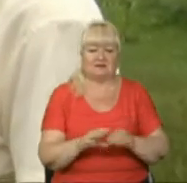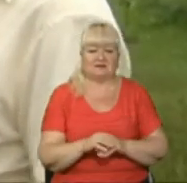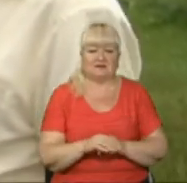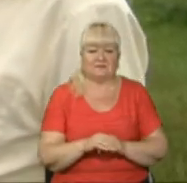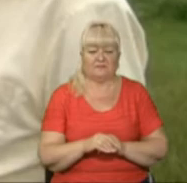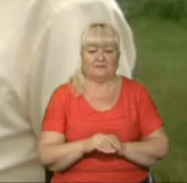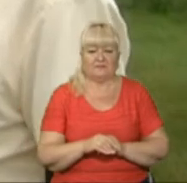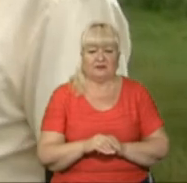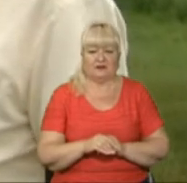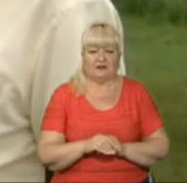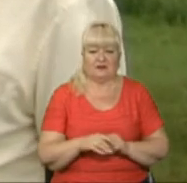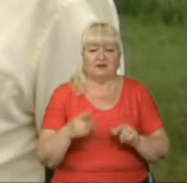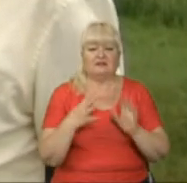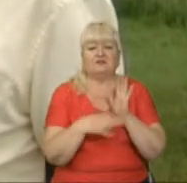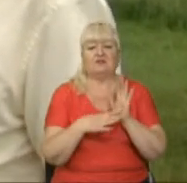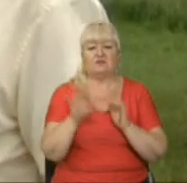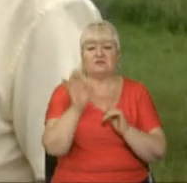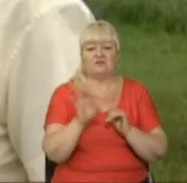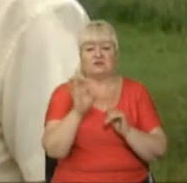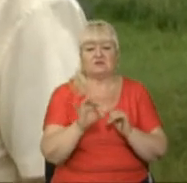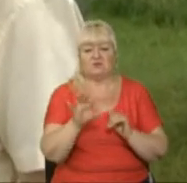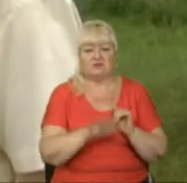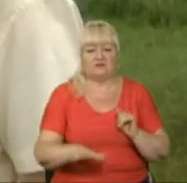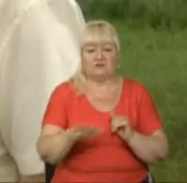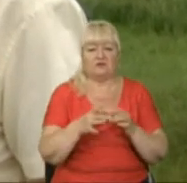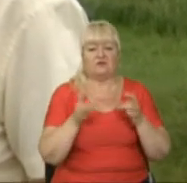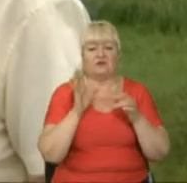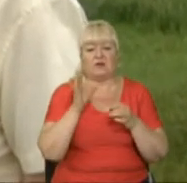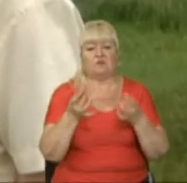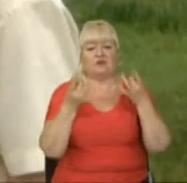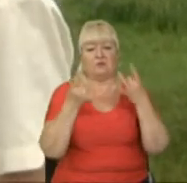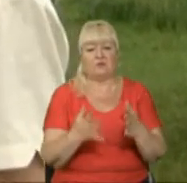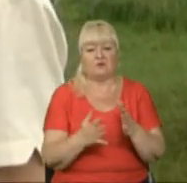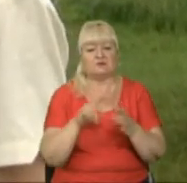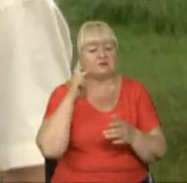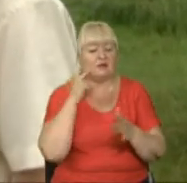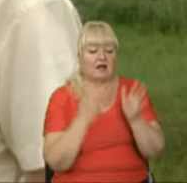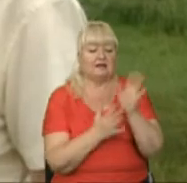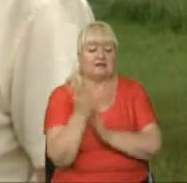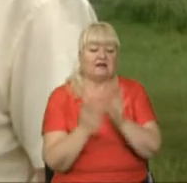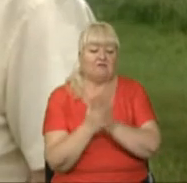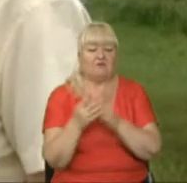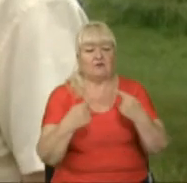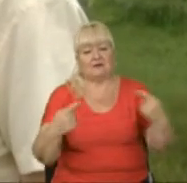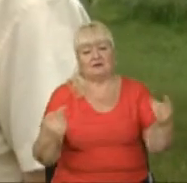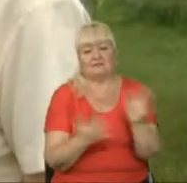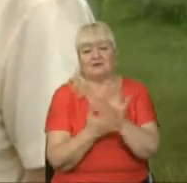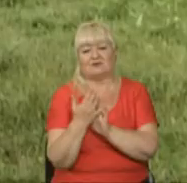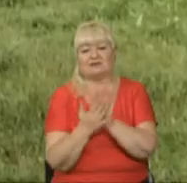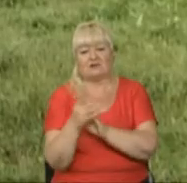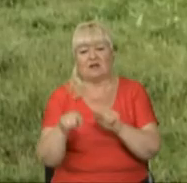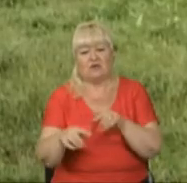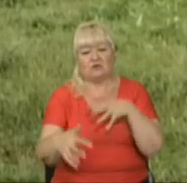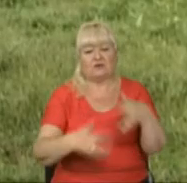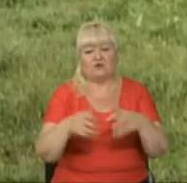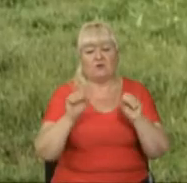90% території буде просто покрито травою, газонами і травяною рослинністю. І тут археологи